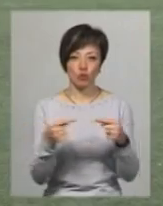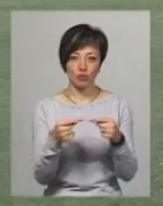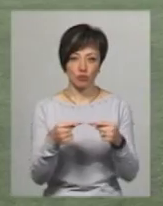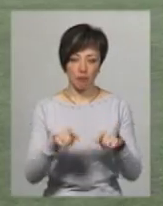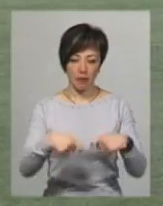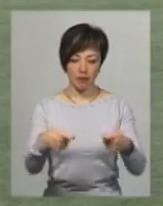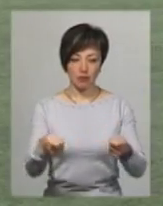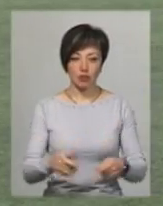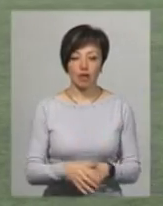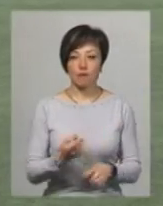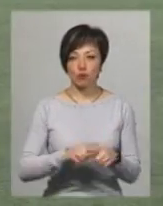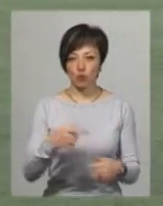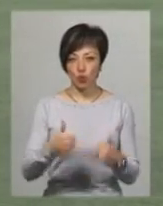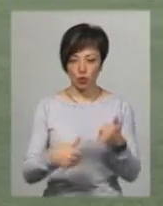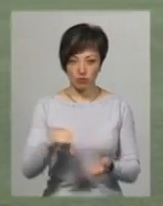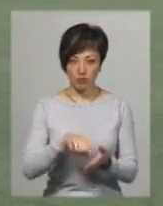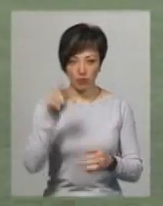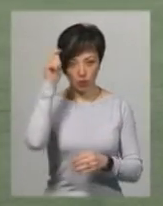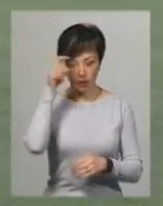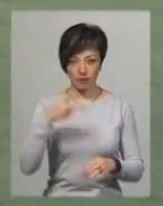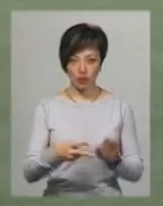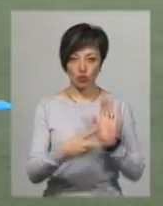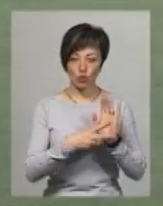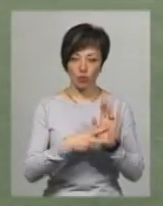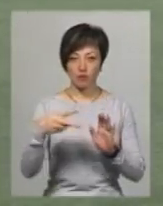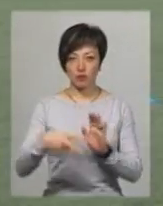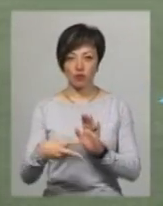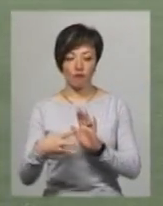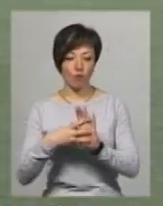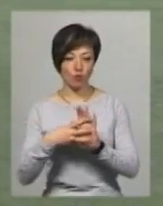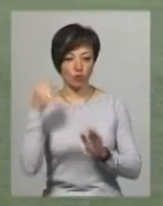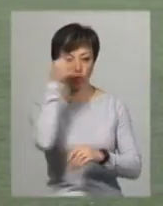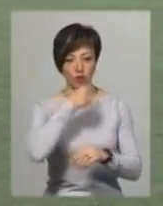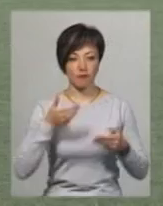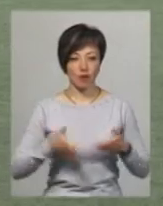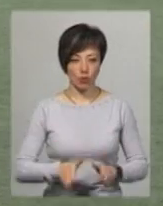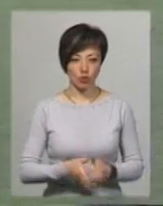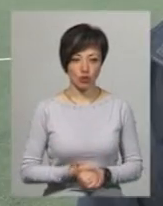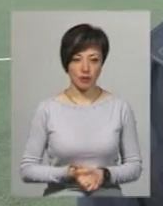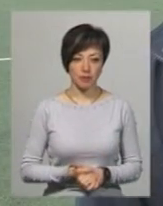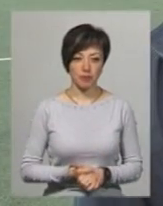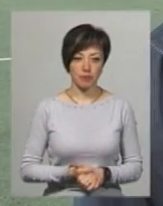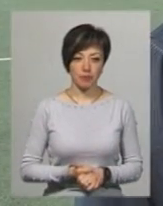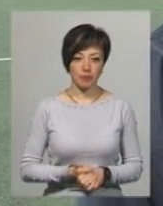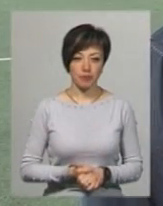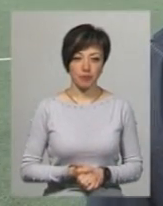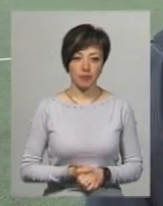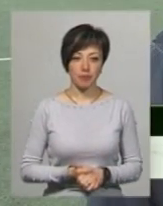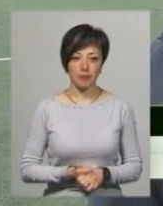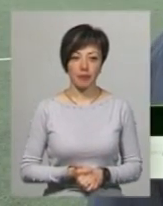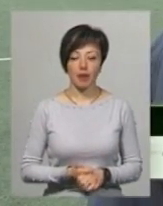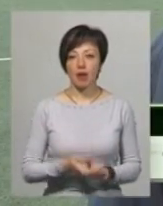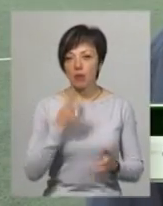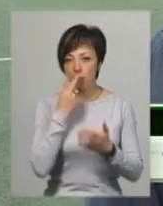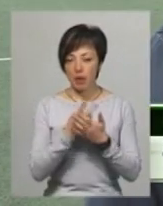У цьому турнірі участь беруть юнаки 2007-2008 років народження. Він має змогу побачити, після